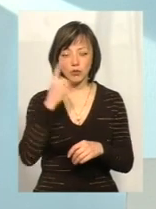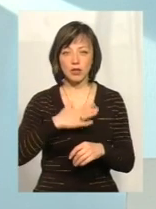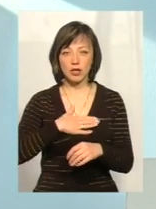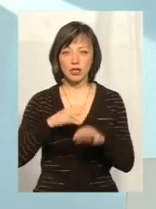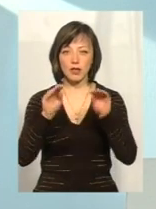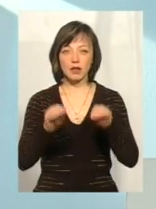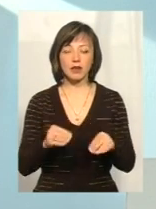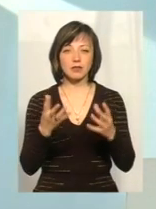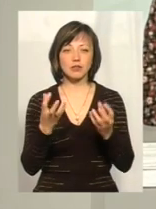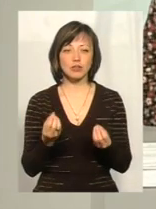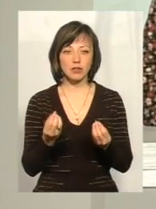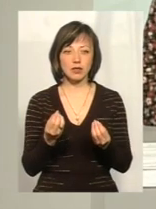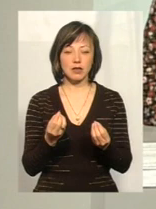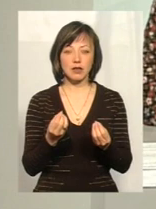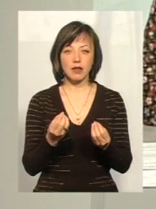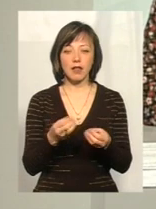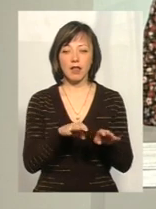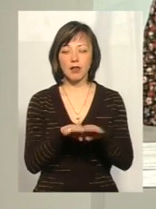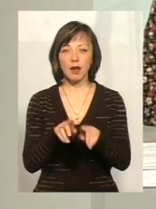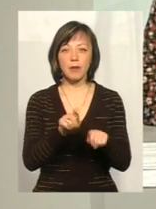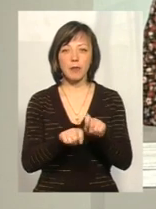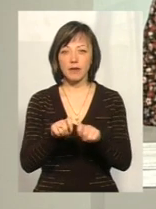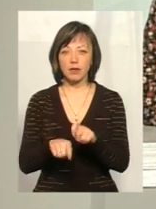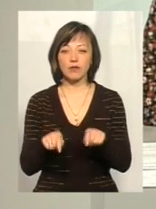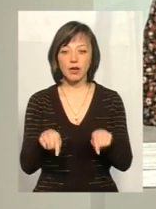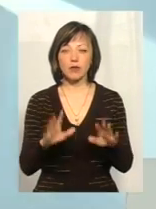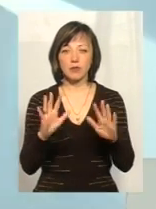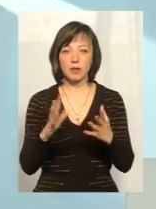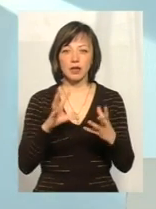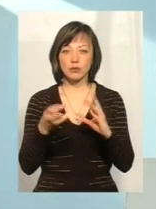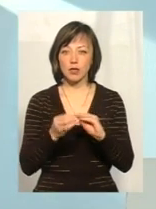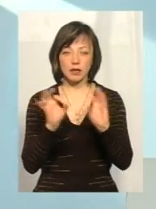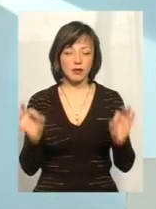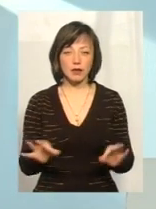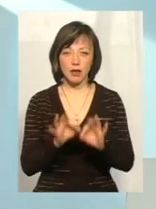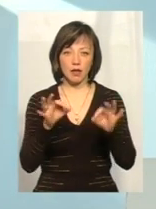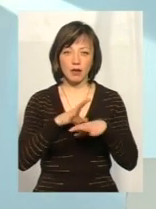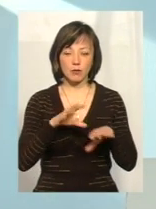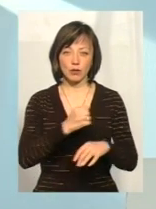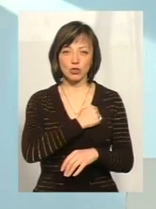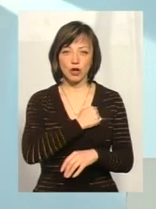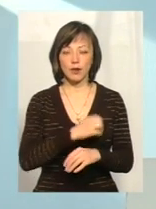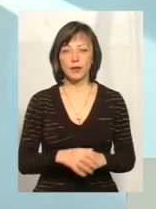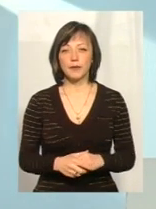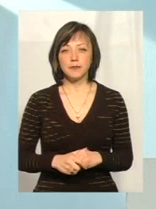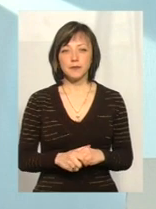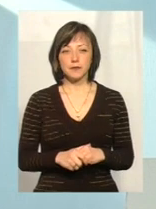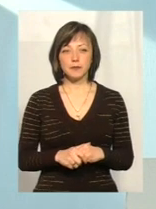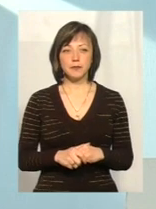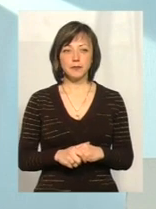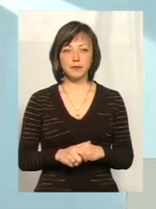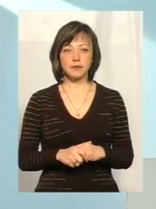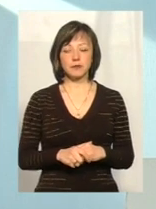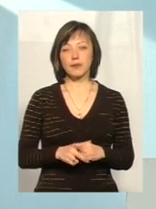наші декларації ще на етапі перевірки, тому в даному випадку результатів ніяких не було, на жаль. На жаль, і я